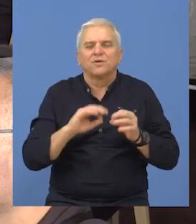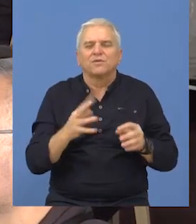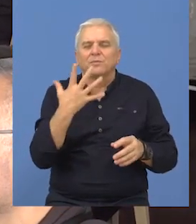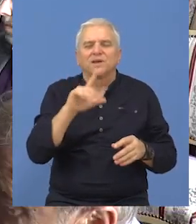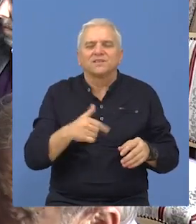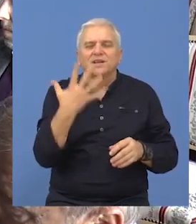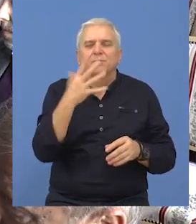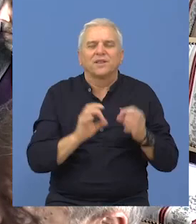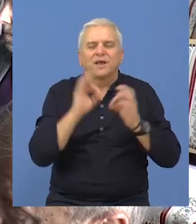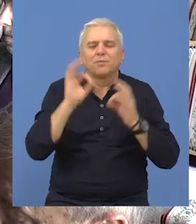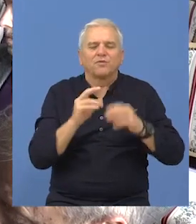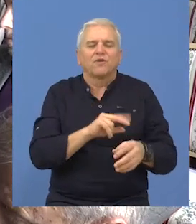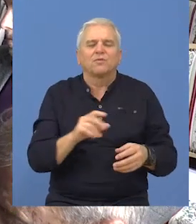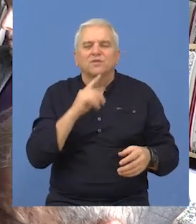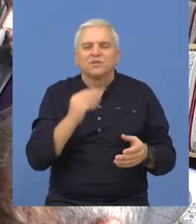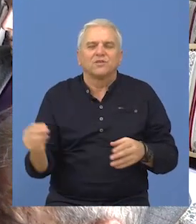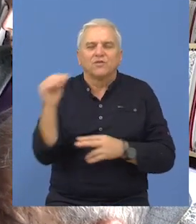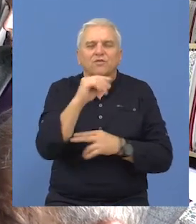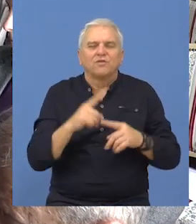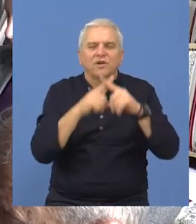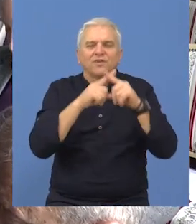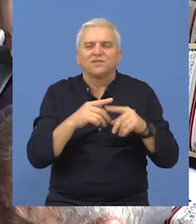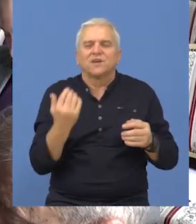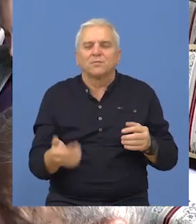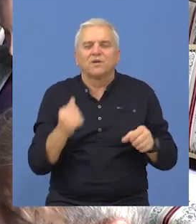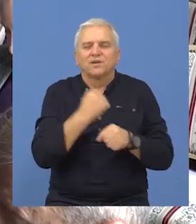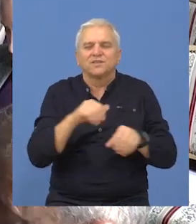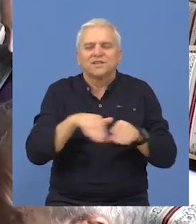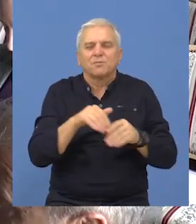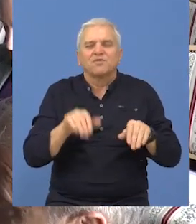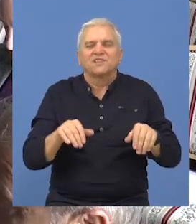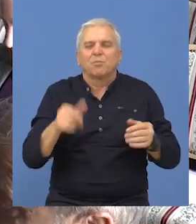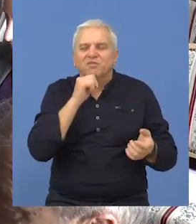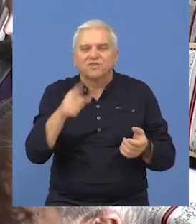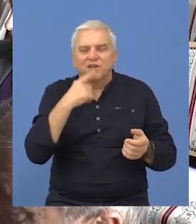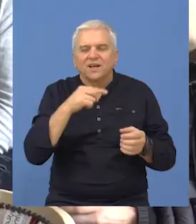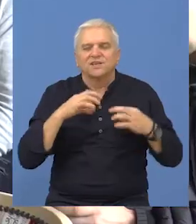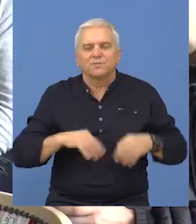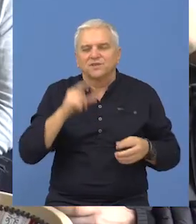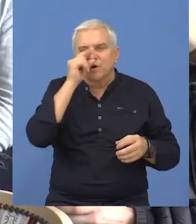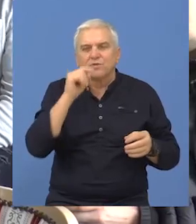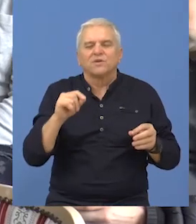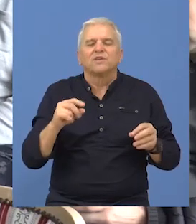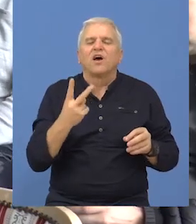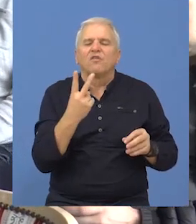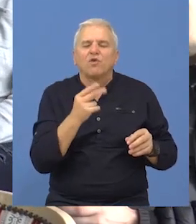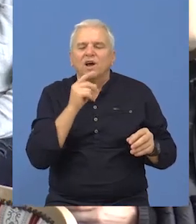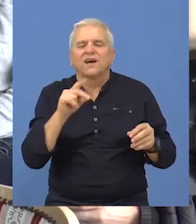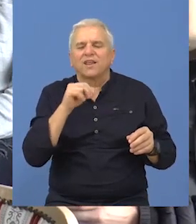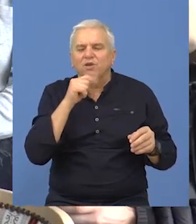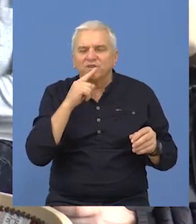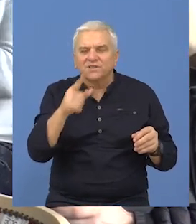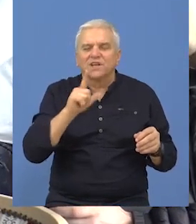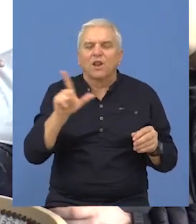i dodatnih 5,5% za uvećanje ličnih dohodaka zaposlenih u vrtiću, rekao je predsednik opštine Bečej Vuk